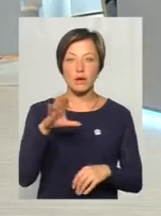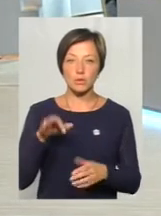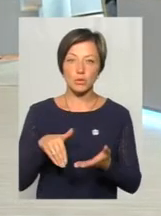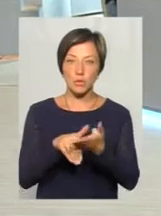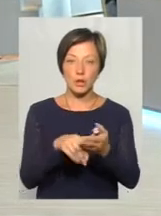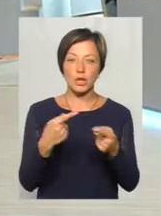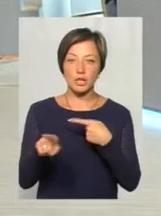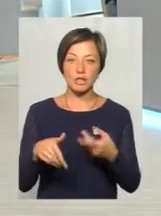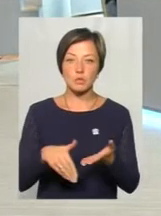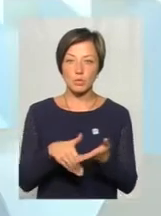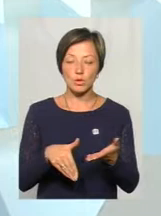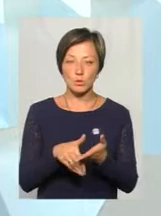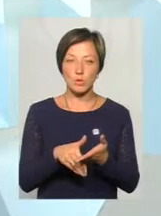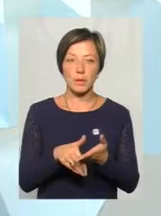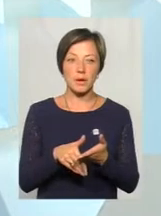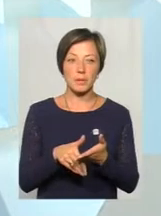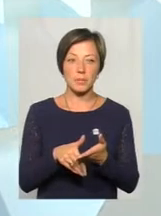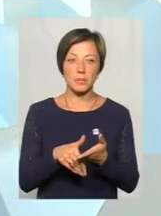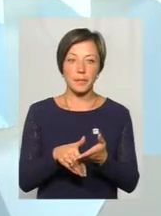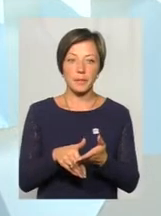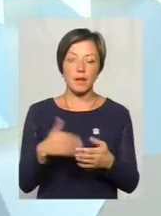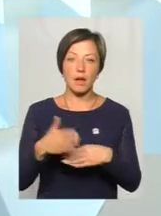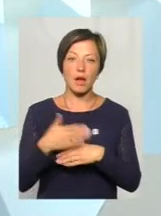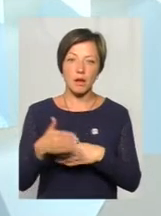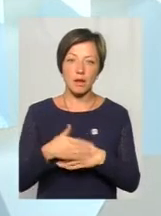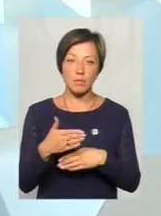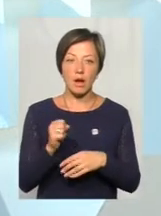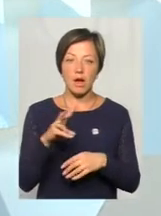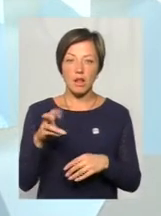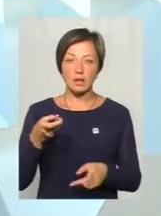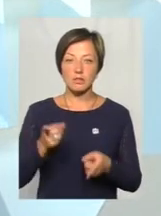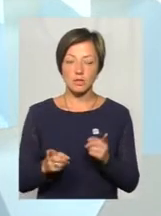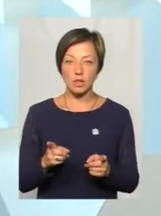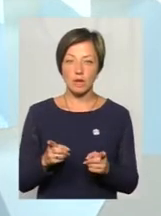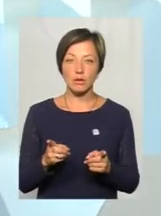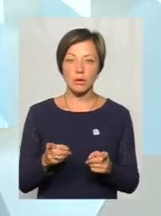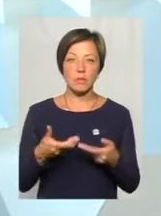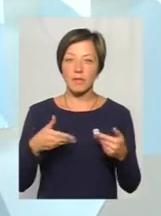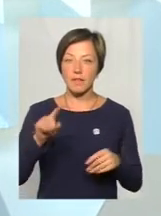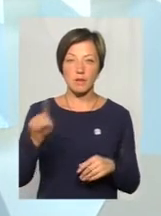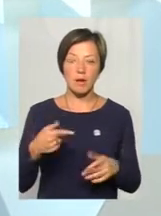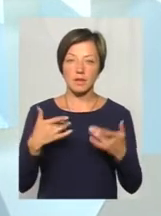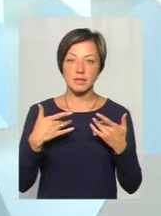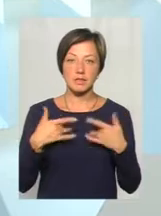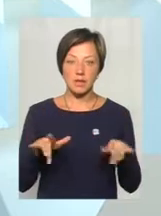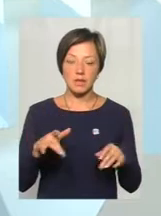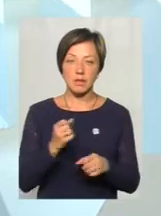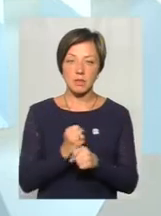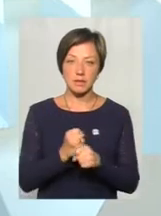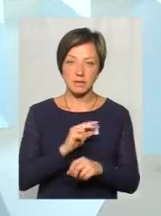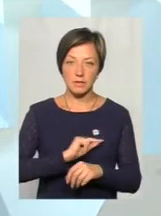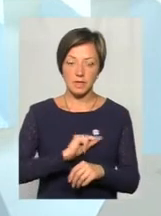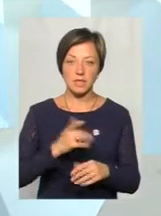іншими якимись способами караємо. Ну, але, звичайно, що ми не вимагаємо звільнення таких водіїв, тому що